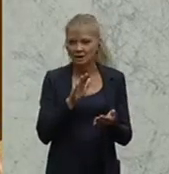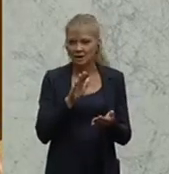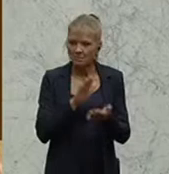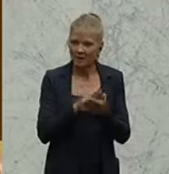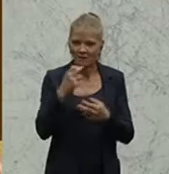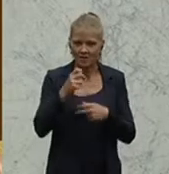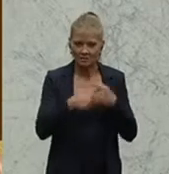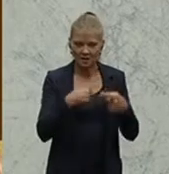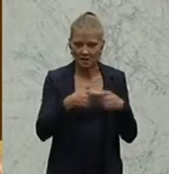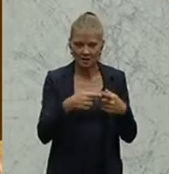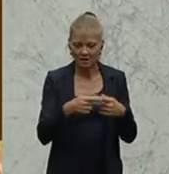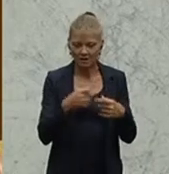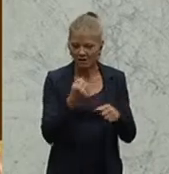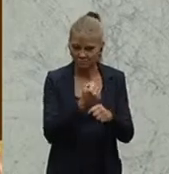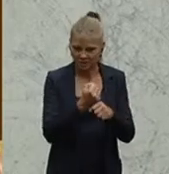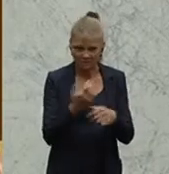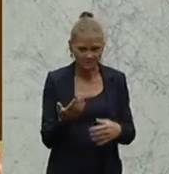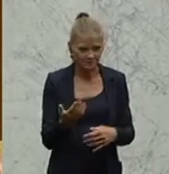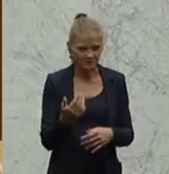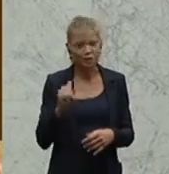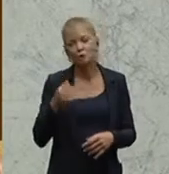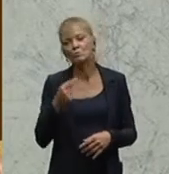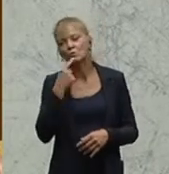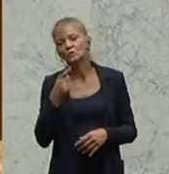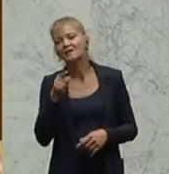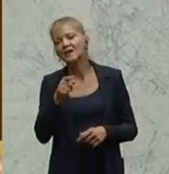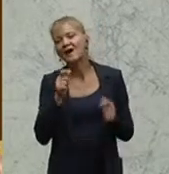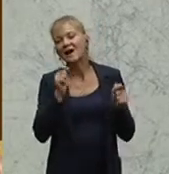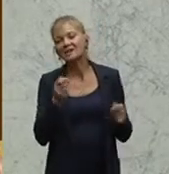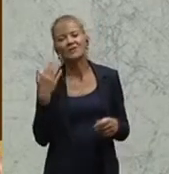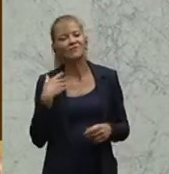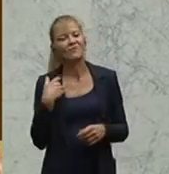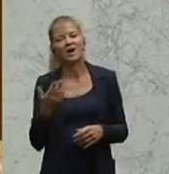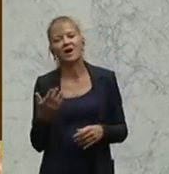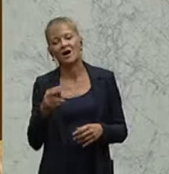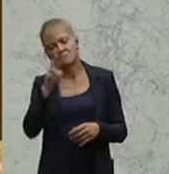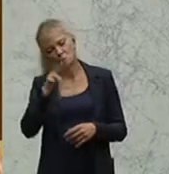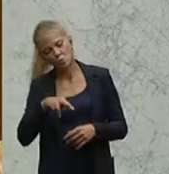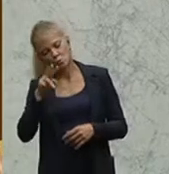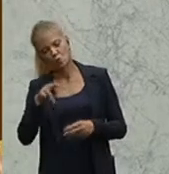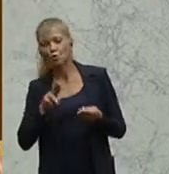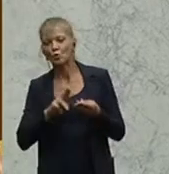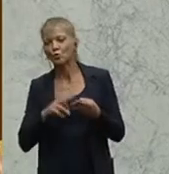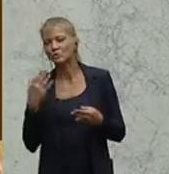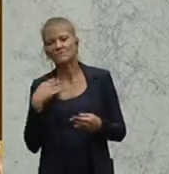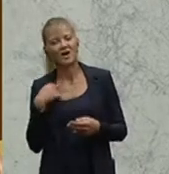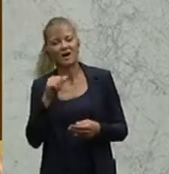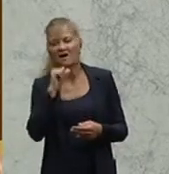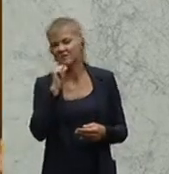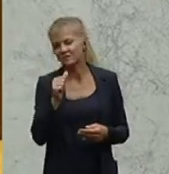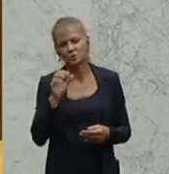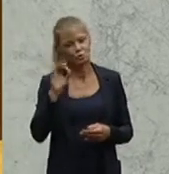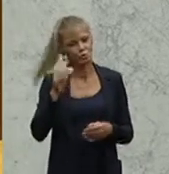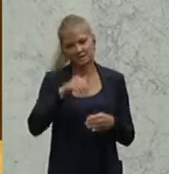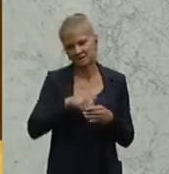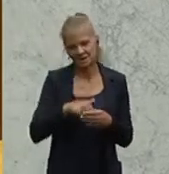Zuge der Begutachtung nicht sehr gut geheißen wurde und natürlich auch sich die Welt weiter dreht. Und